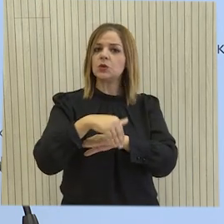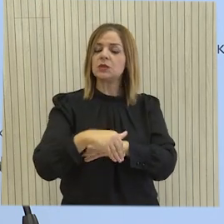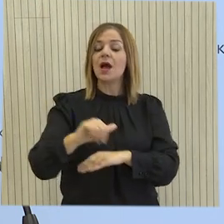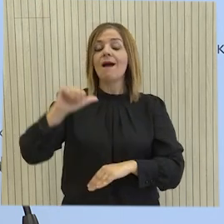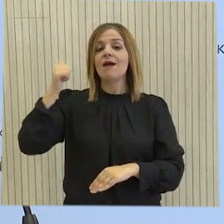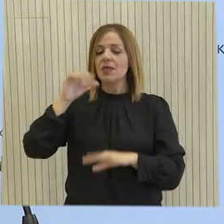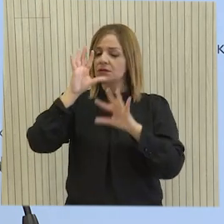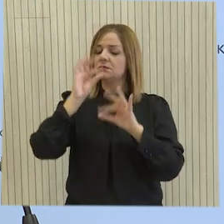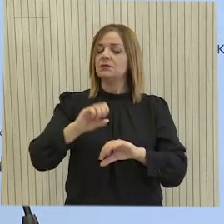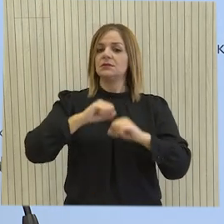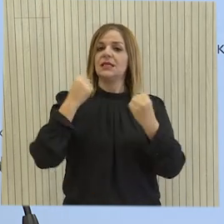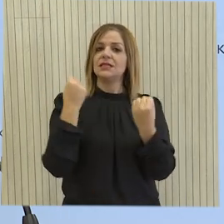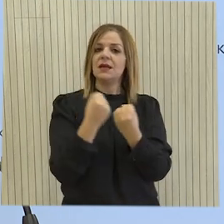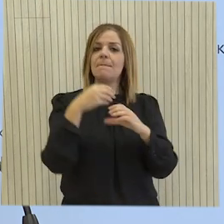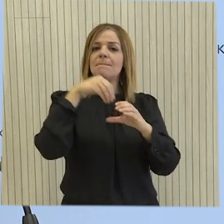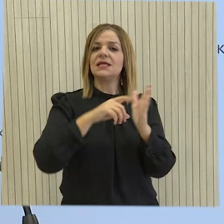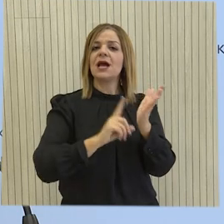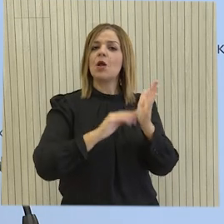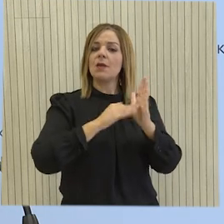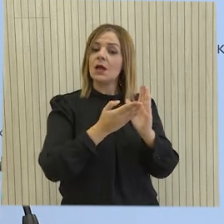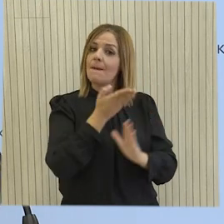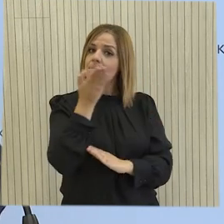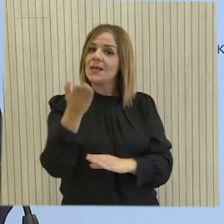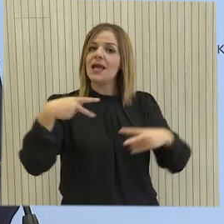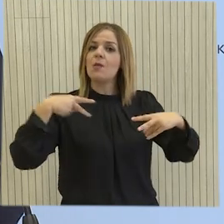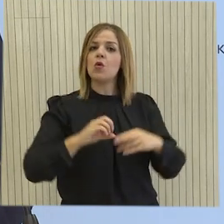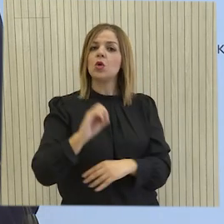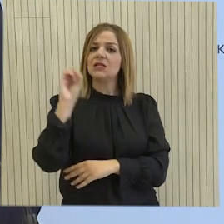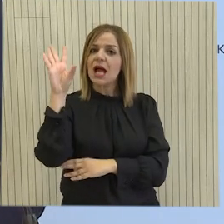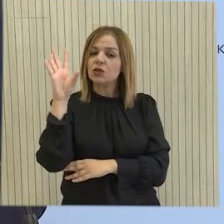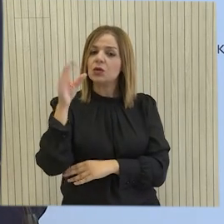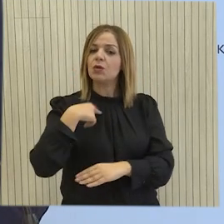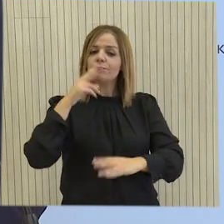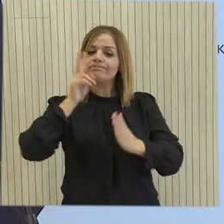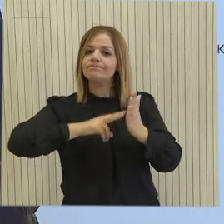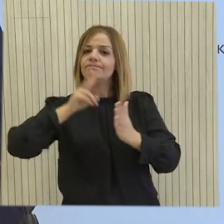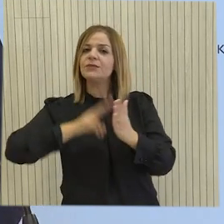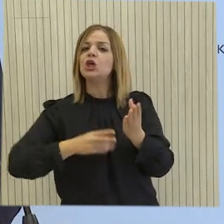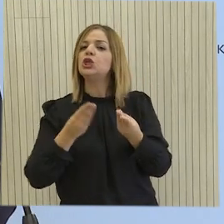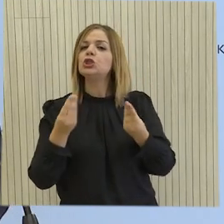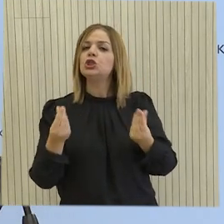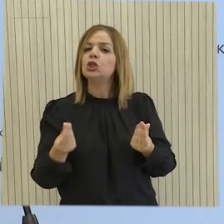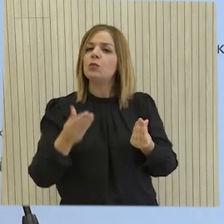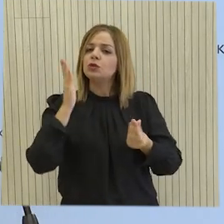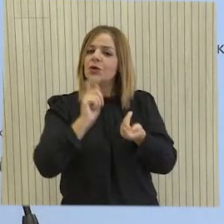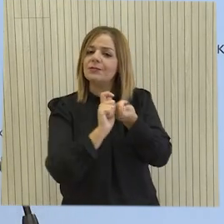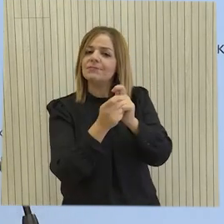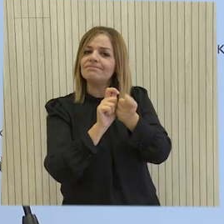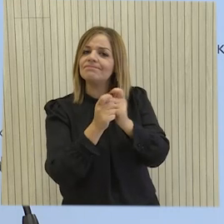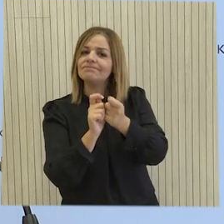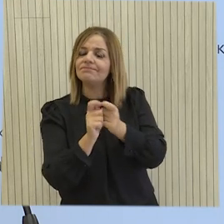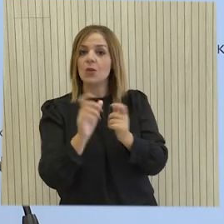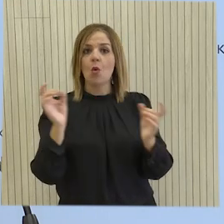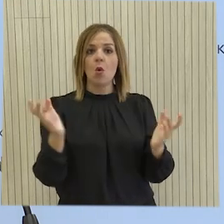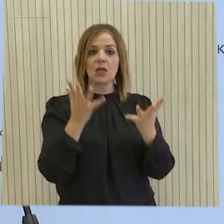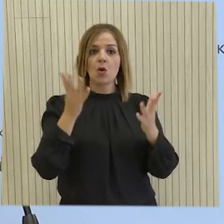πράγματι χθες μια σύσκεψη στην νομική υπηρεσία, στην παρουσία και του Υπουργού Εξωτερικών. Μελετώνται οι τρόποι με τους οποίους μπορεί να γίνει αυτή η ρύθμιση και